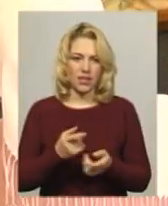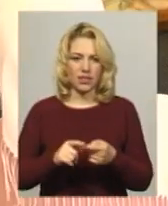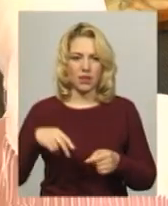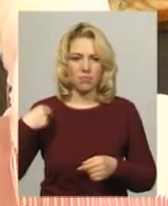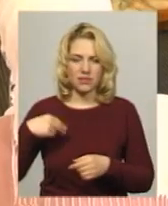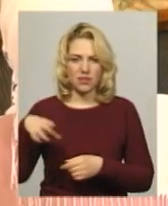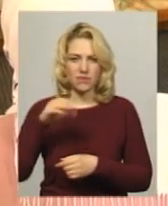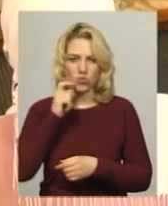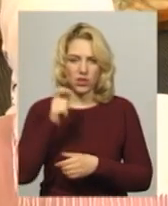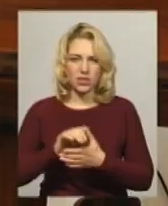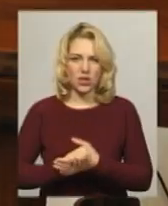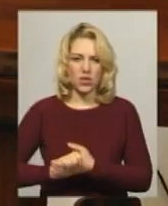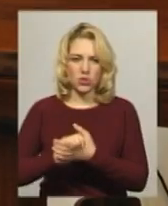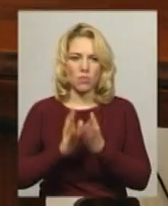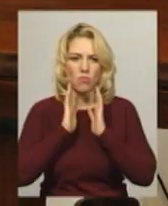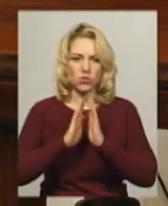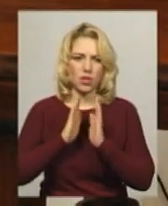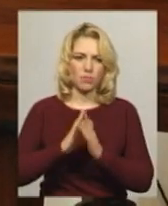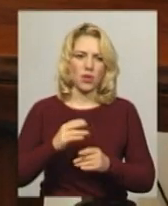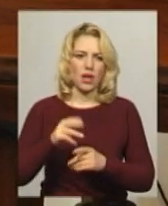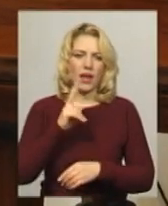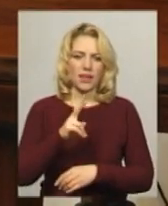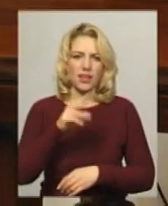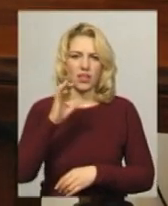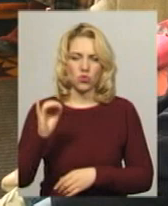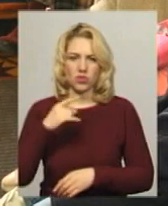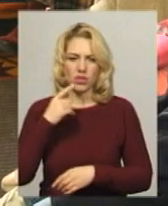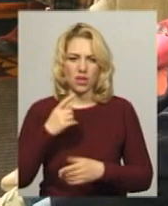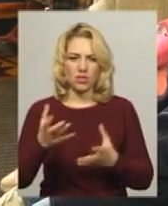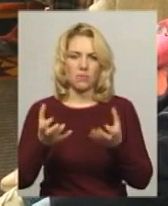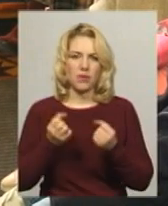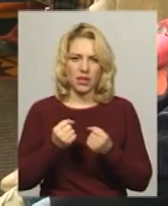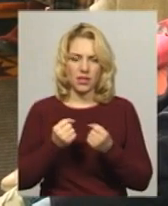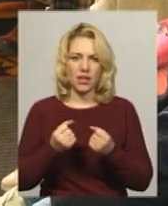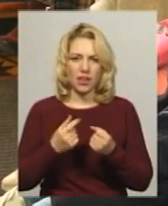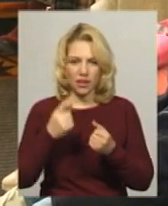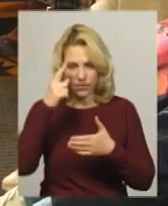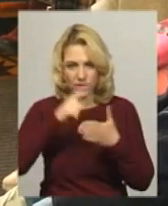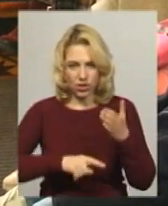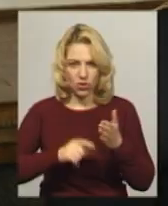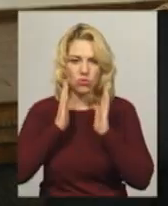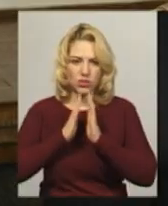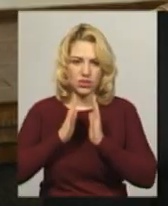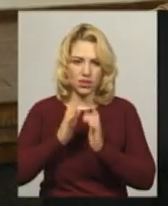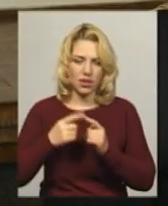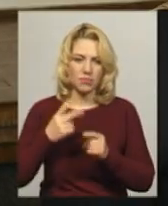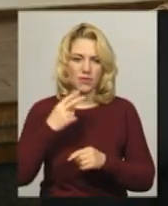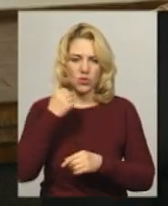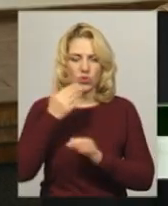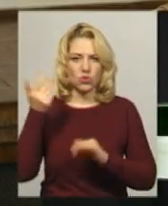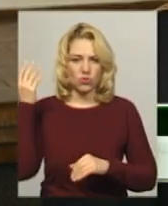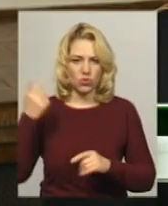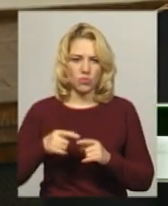Силокурінської асоціації мусульманок Катерина Юрченко каже, прийняла іслам з власних сутні більше п'яти років тому. В українському